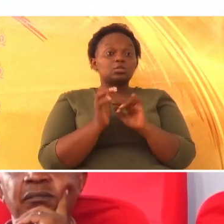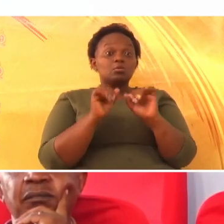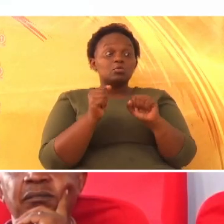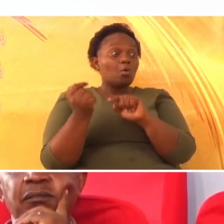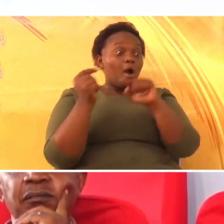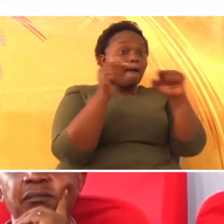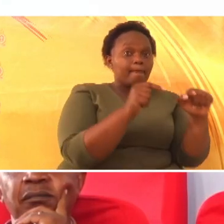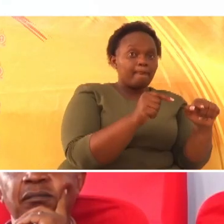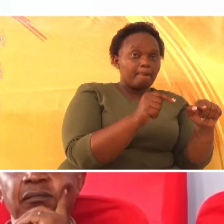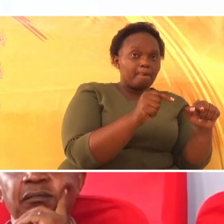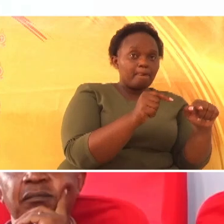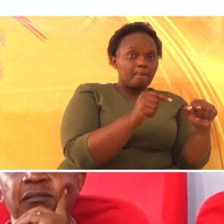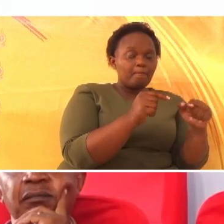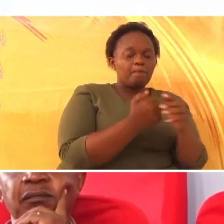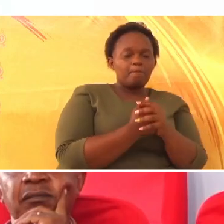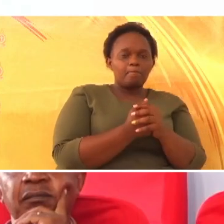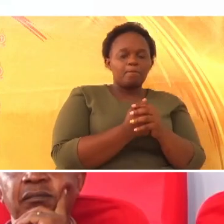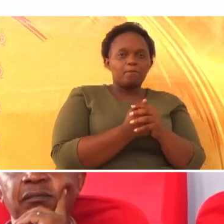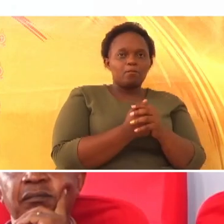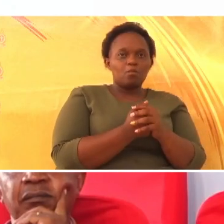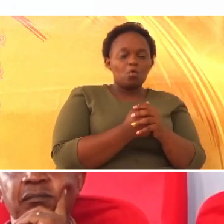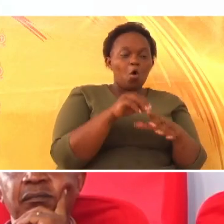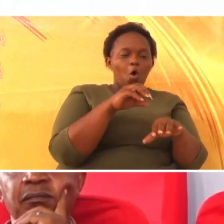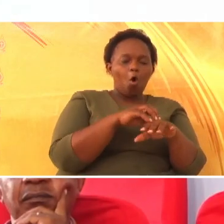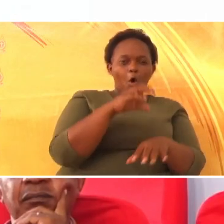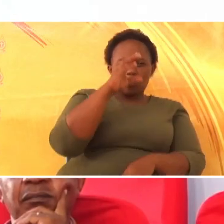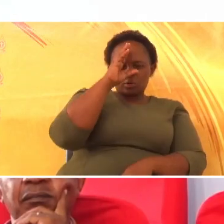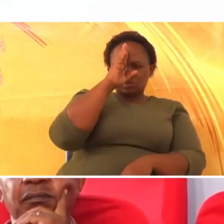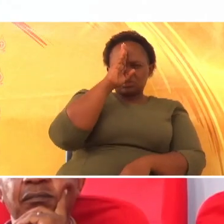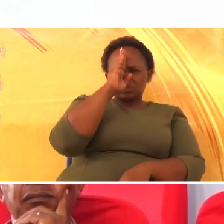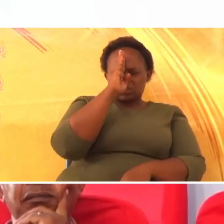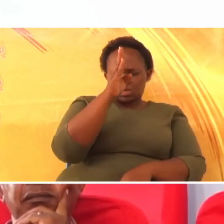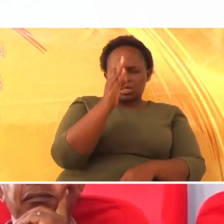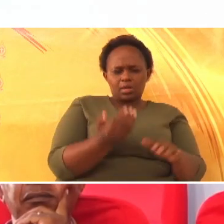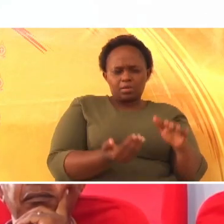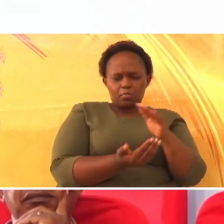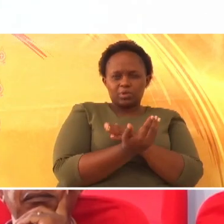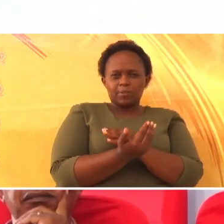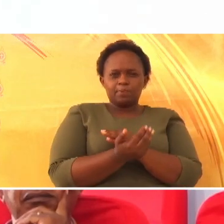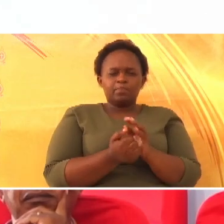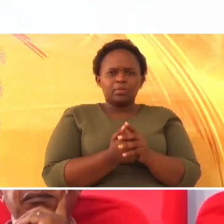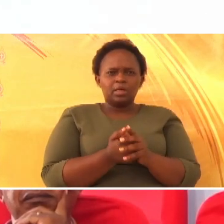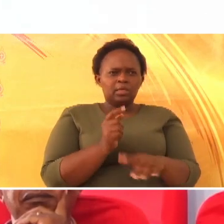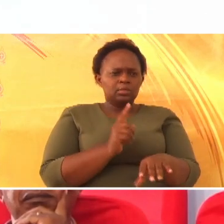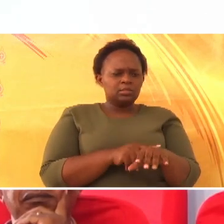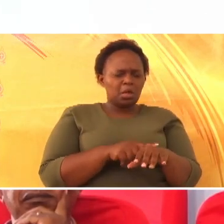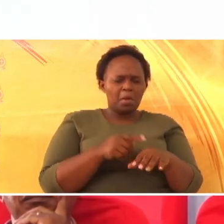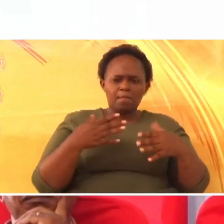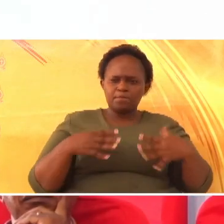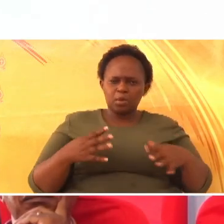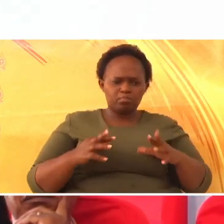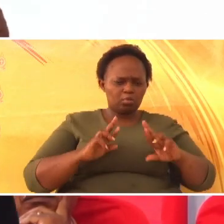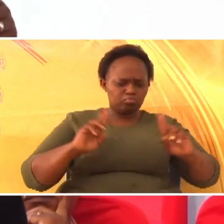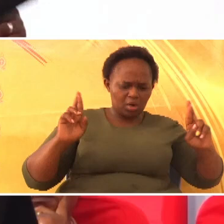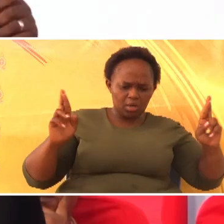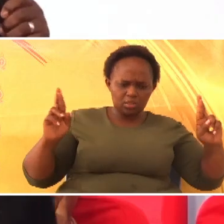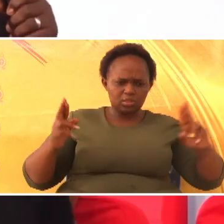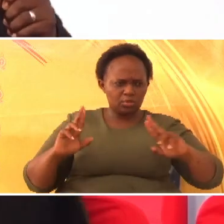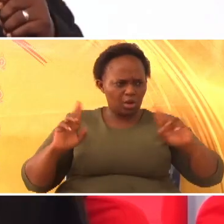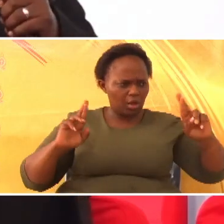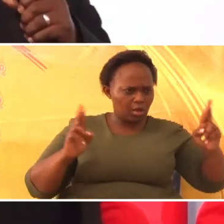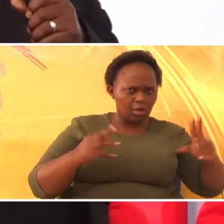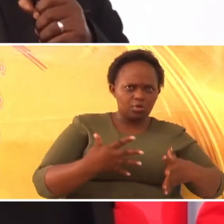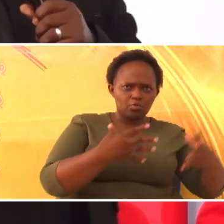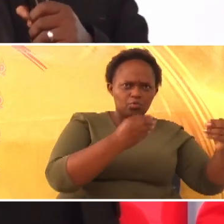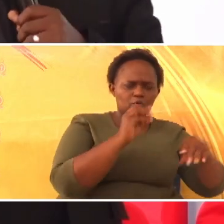kuja siku ya jumapili, asubuhi, wakati watu wanapo kuenda kanisani.